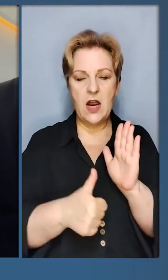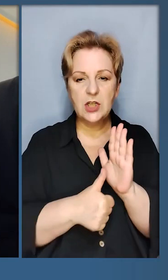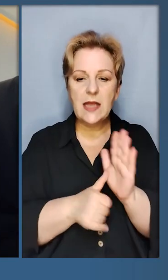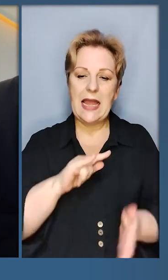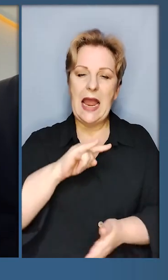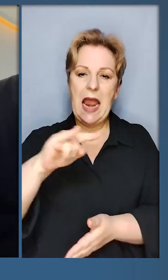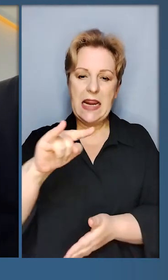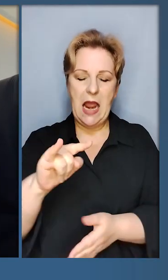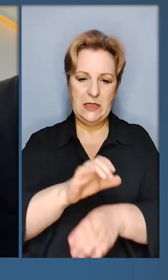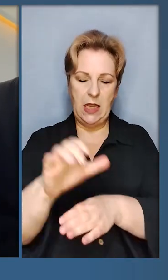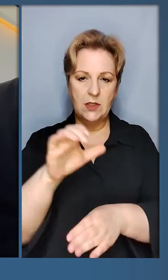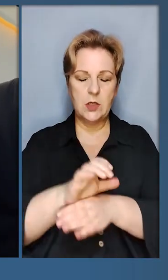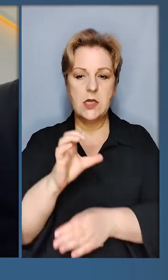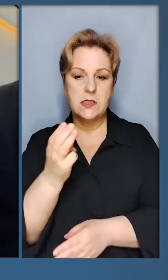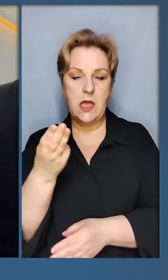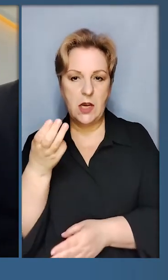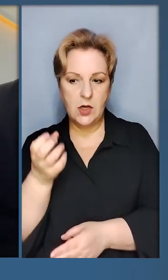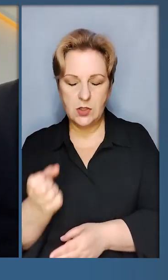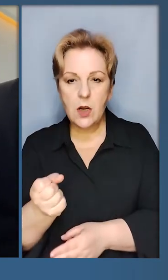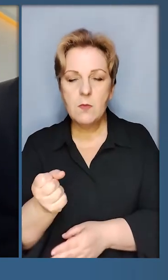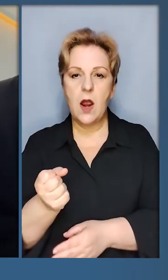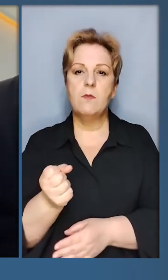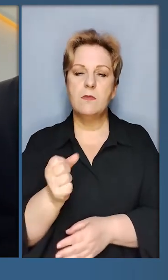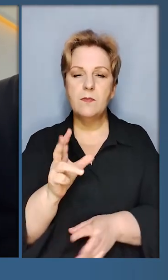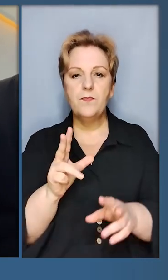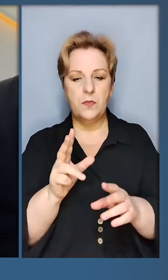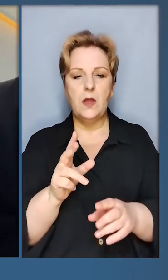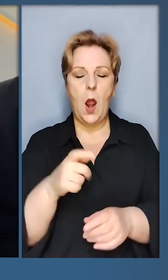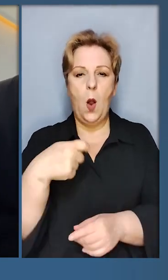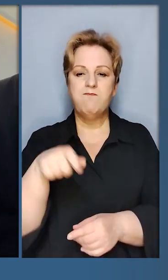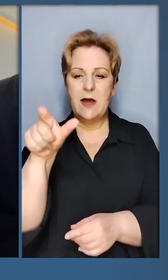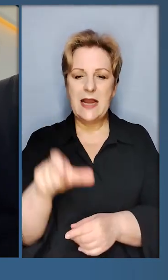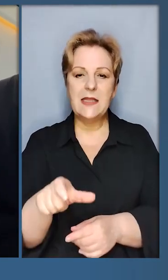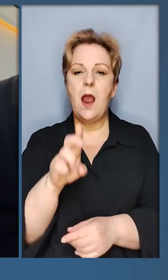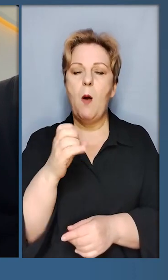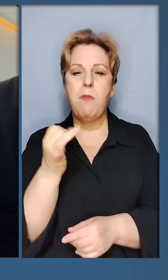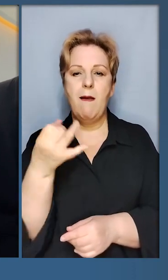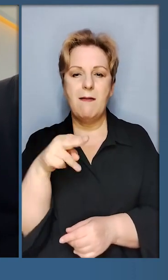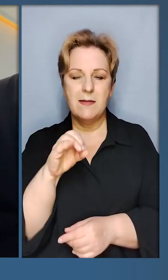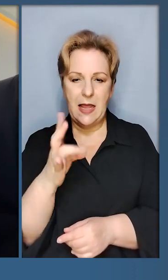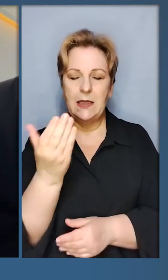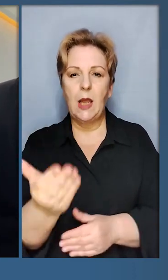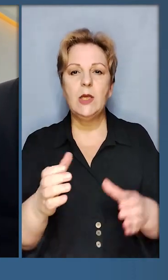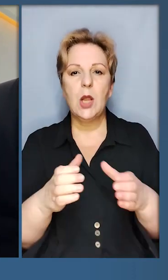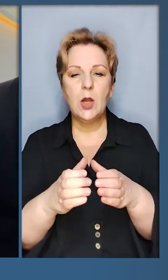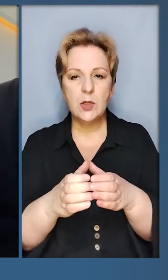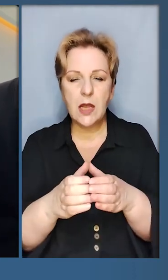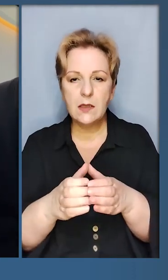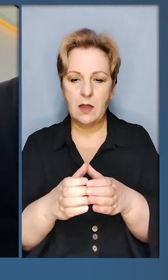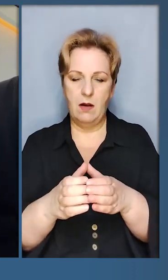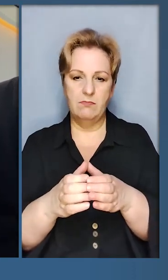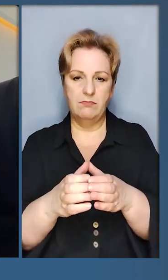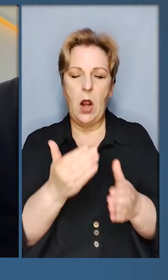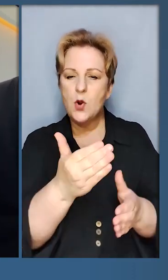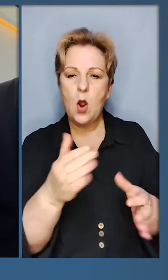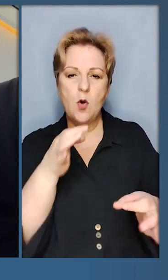F-16 літак, зроблений Сполучними Штатами. Дуже важливо, що президент Байден, його команда, і